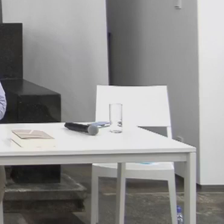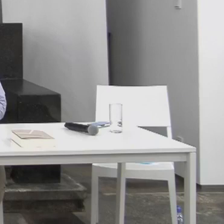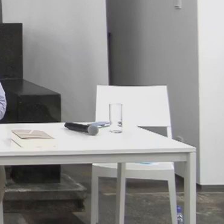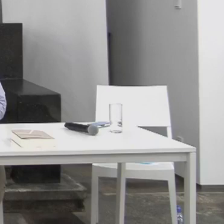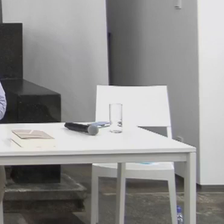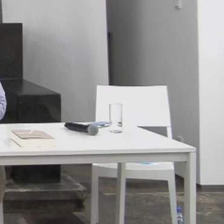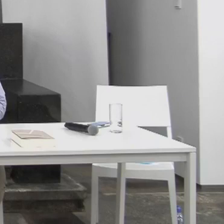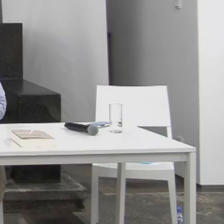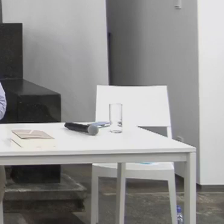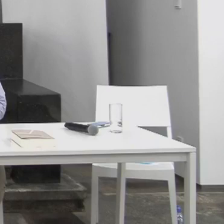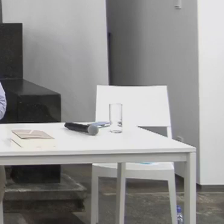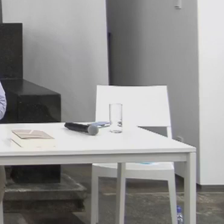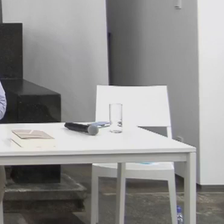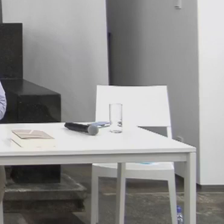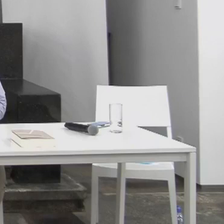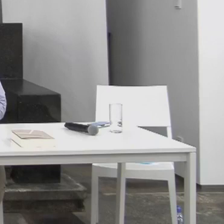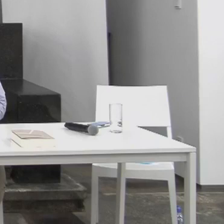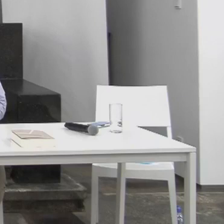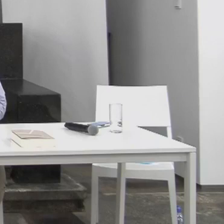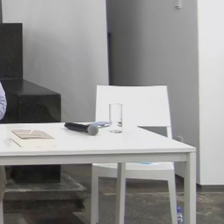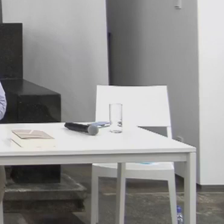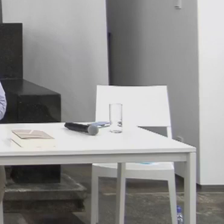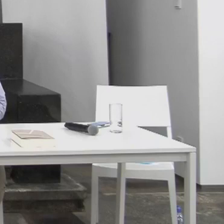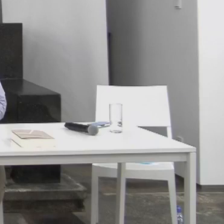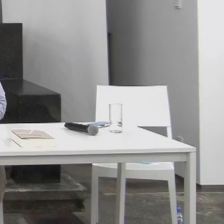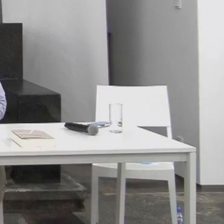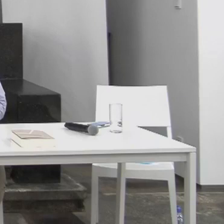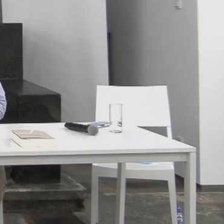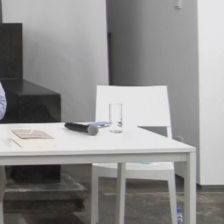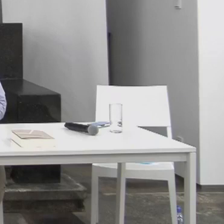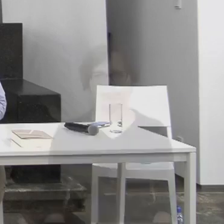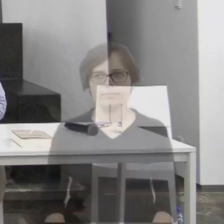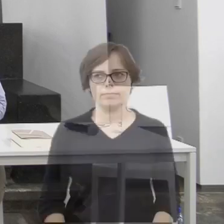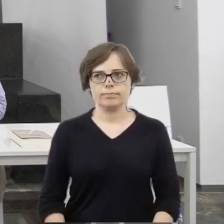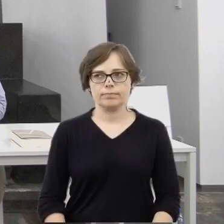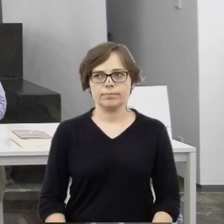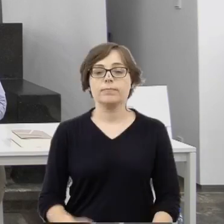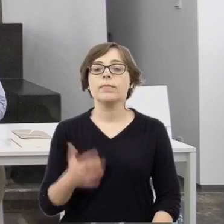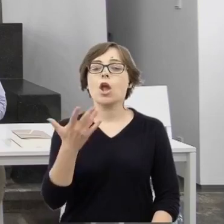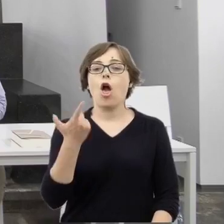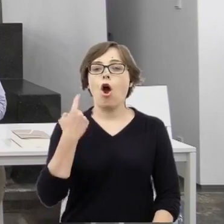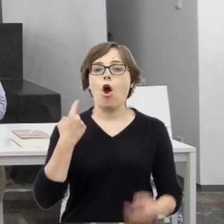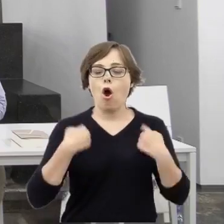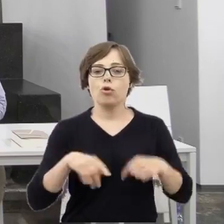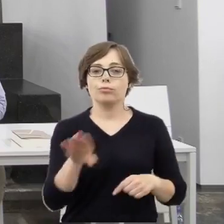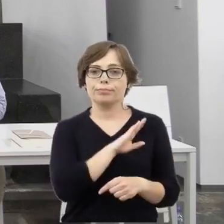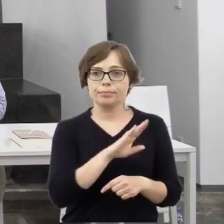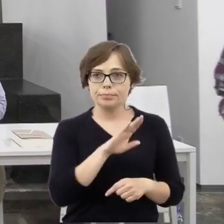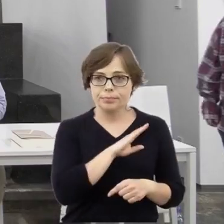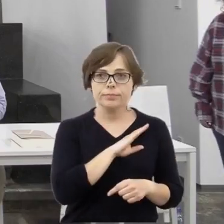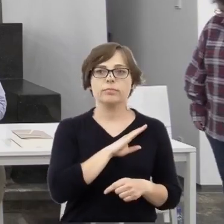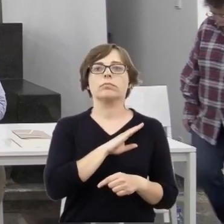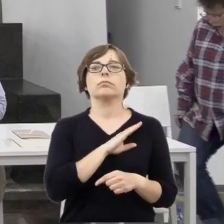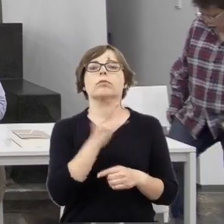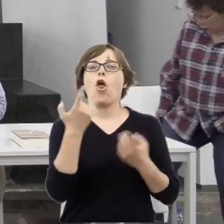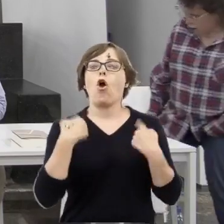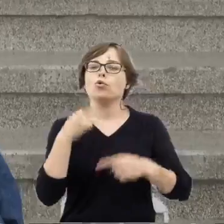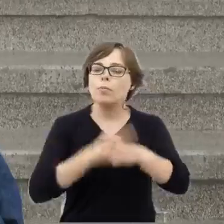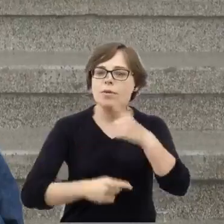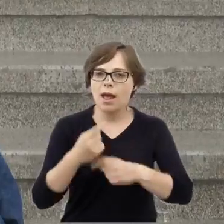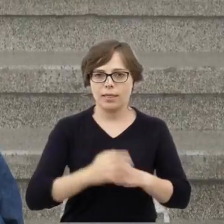ofiary są anonimowe? Tak, to jest bardzo trudna sprawa. Nawet po tak